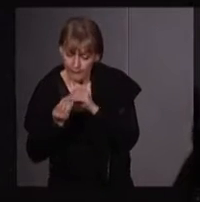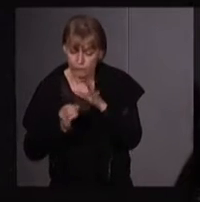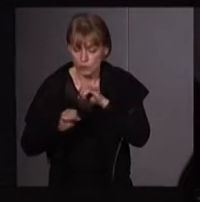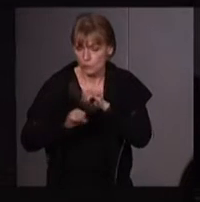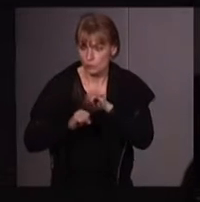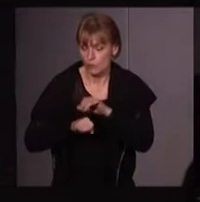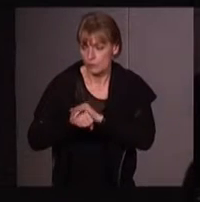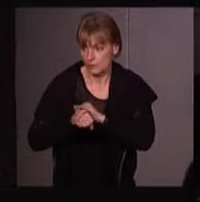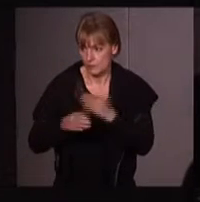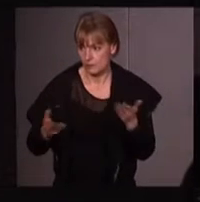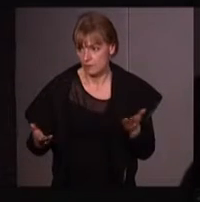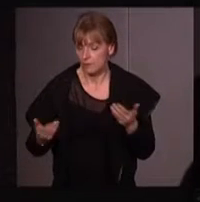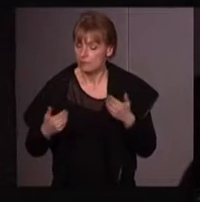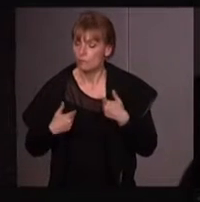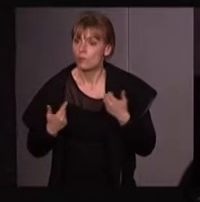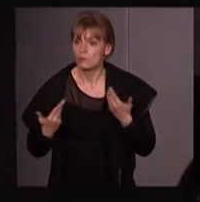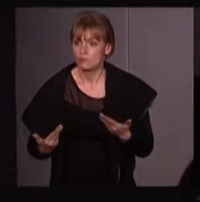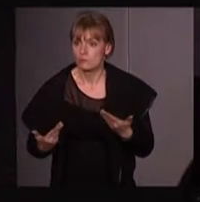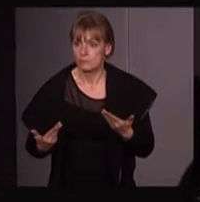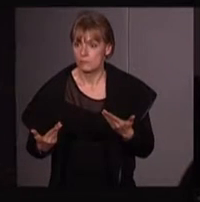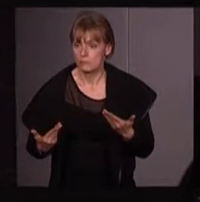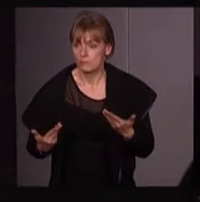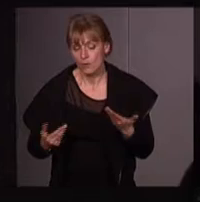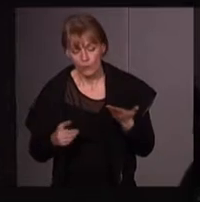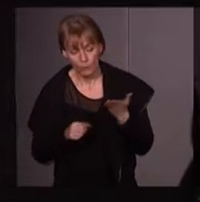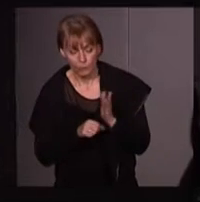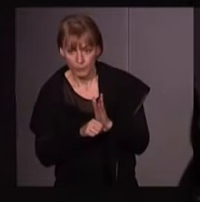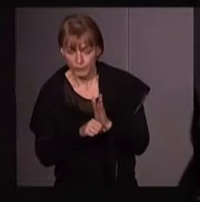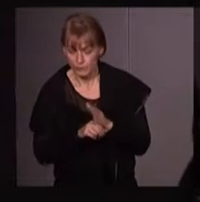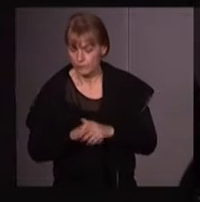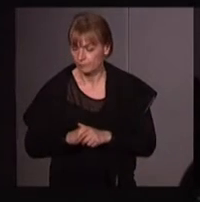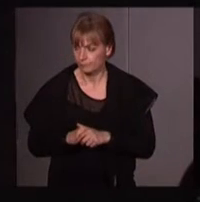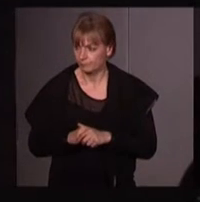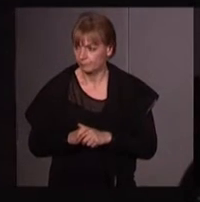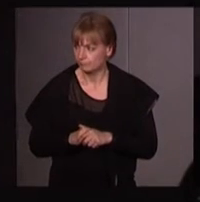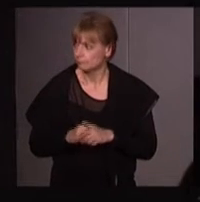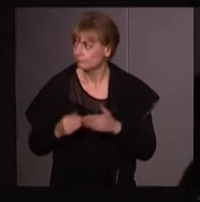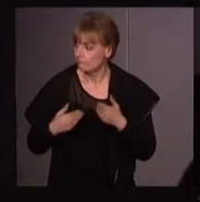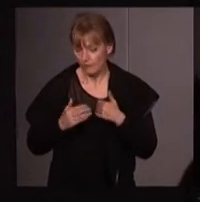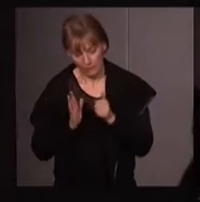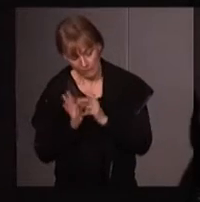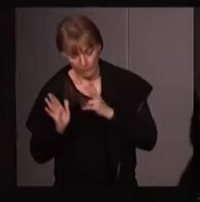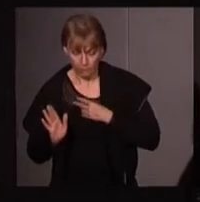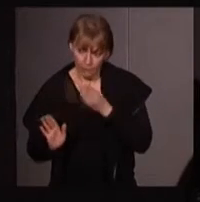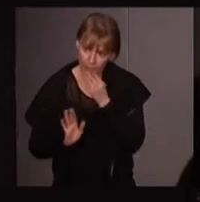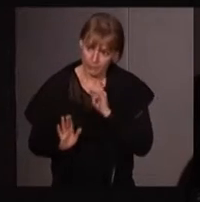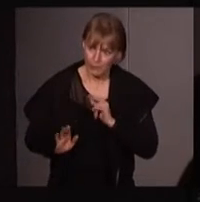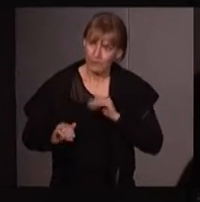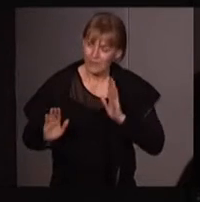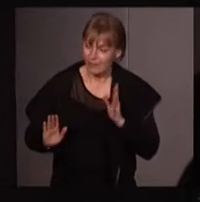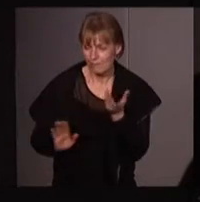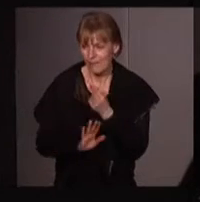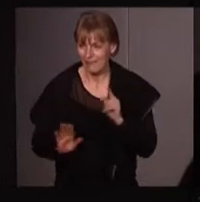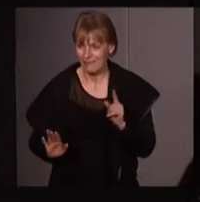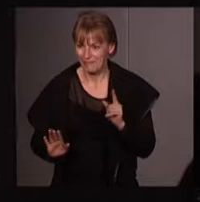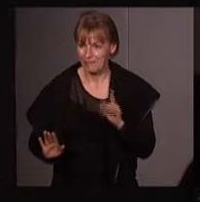Donc ce que moi je me propose de faire dans un second temps, là j'ai pas le bon rôle, mais c'est pas grave, j